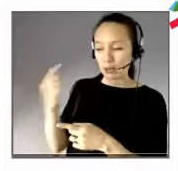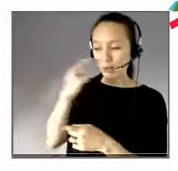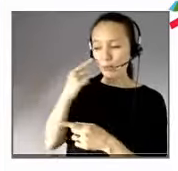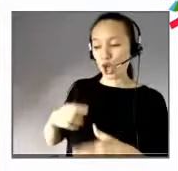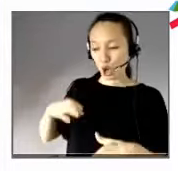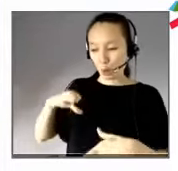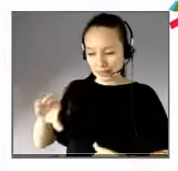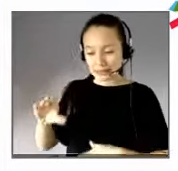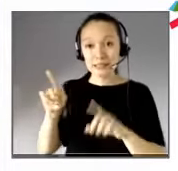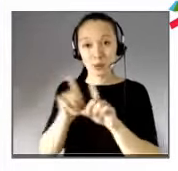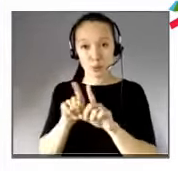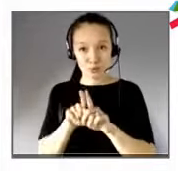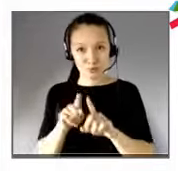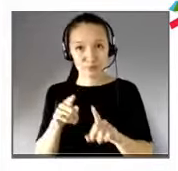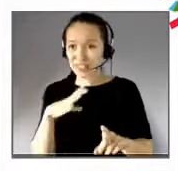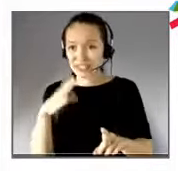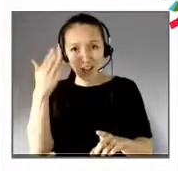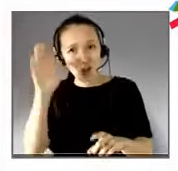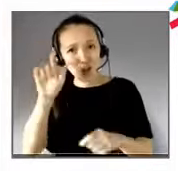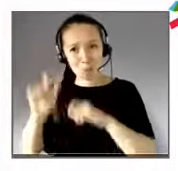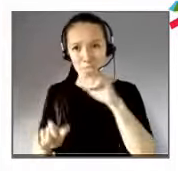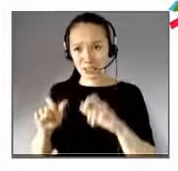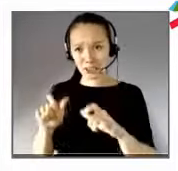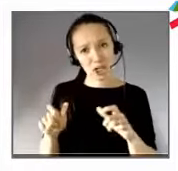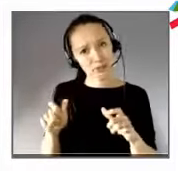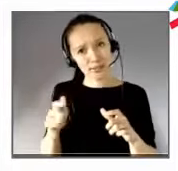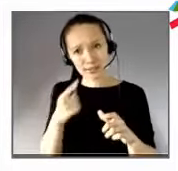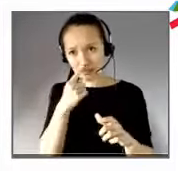sont refermés complètement sur eux-mêmes, qui,